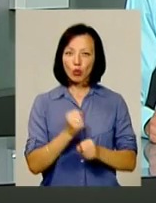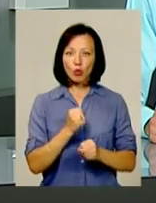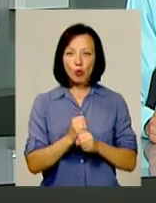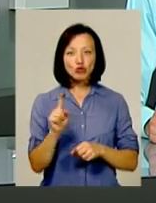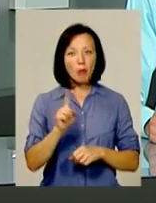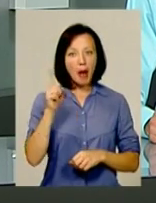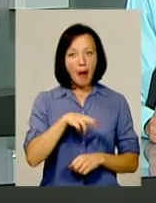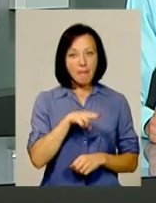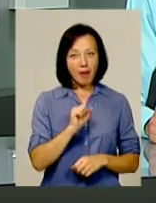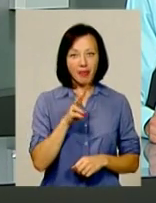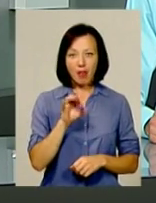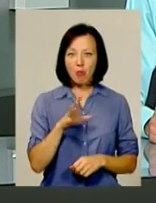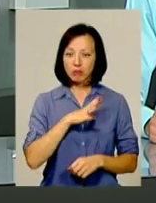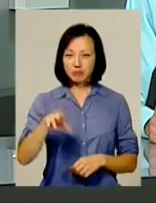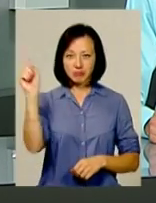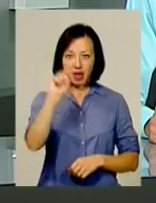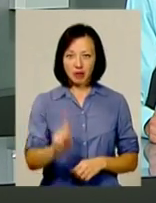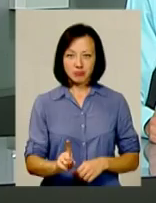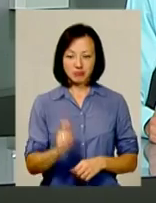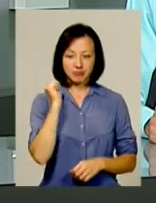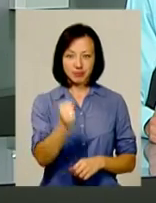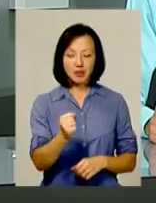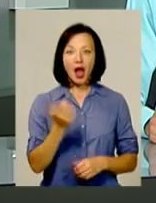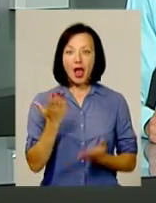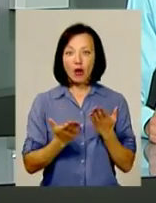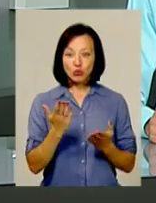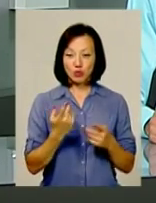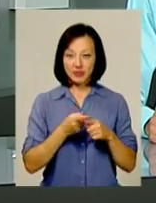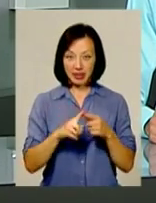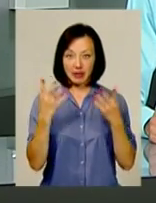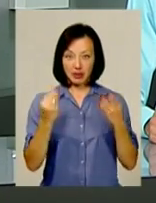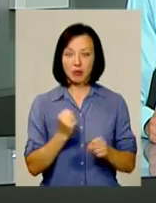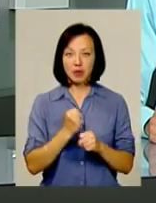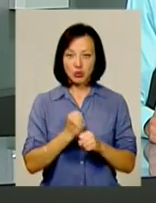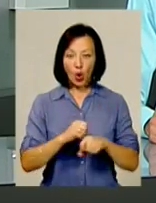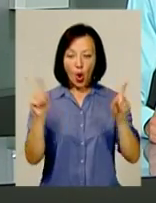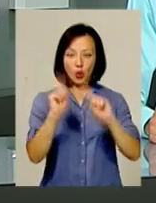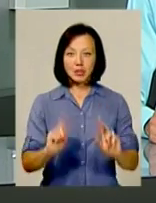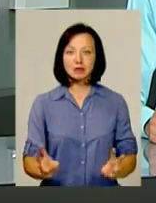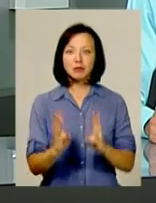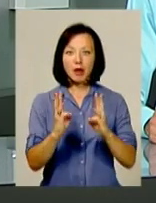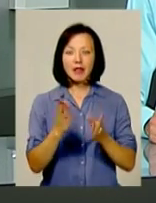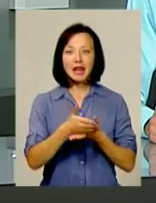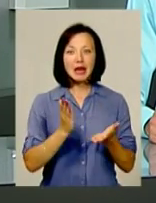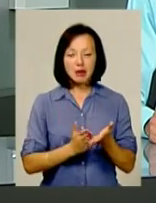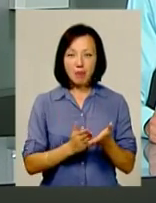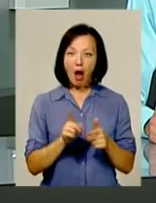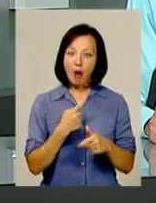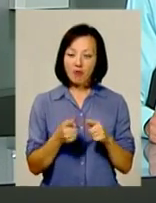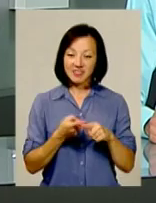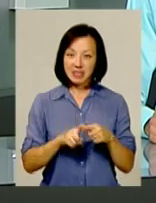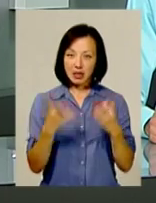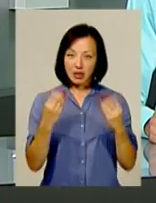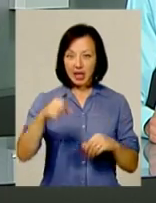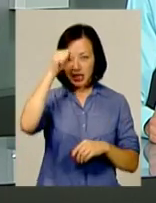щоб Пантелеймон не побив громом. Існують навіть приказки. Хто на палія працює, в того гроза спалить хліб. Або на Пантелеймона